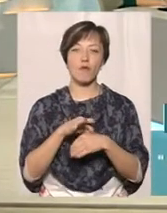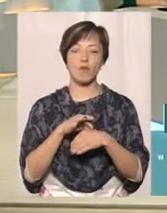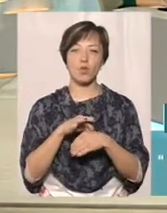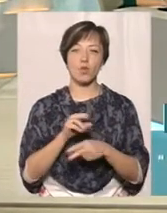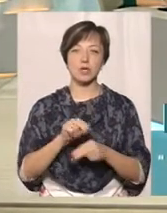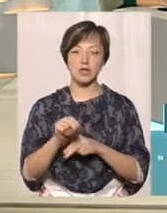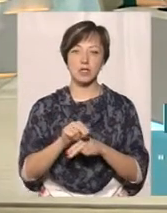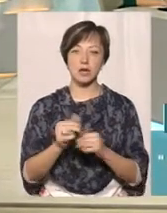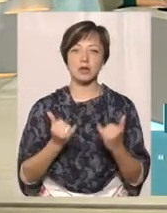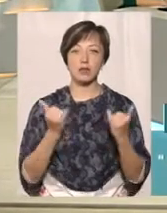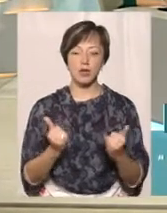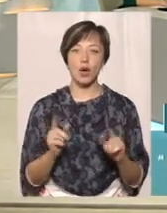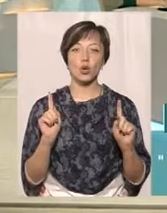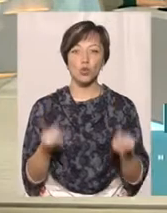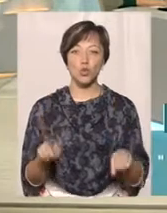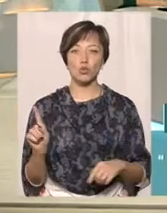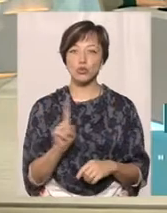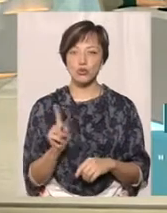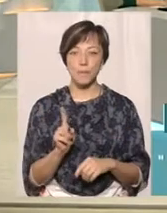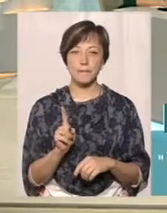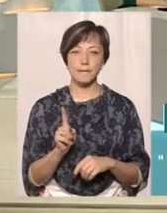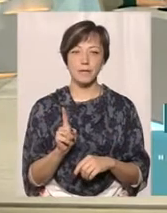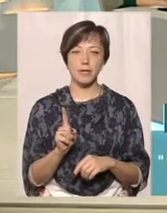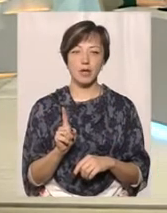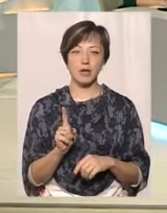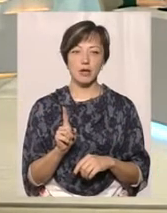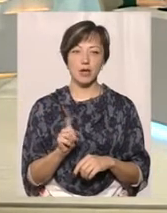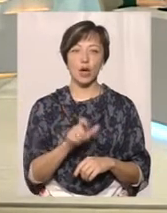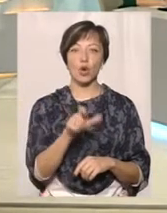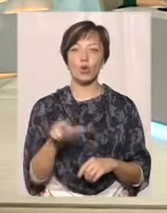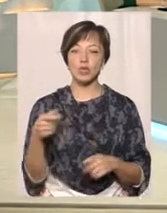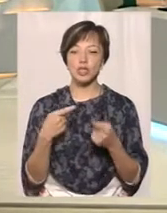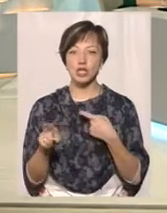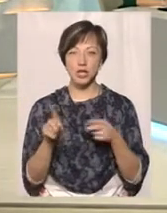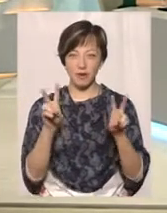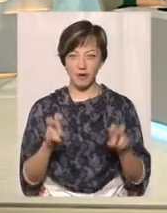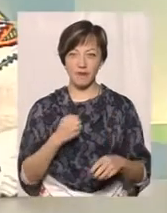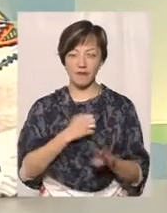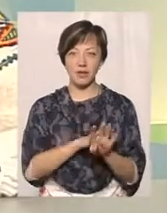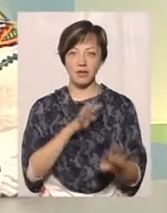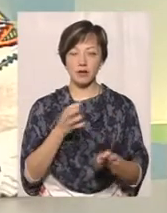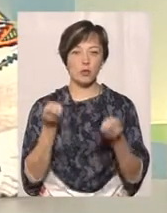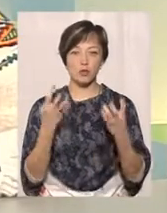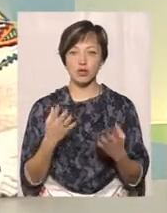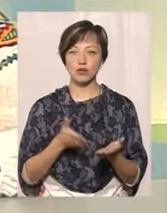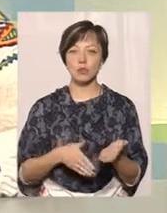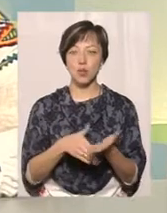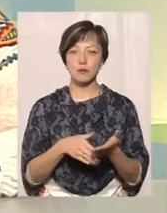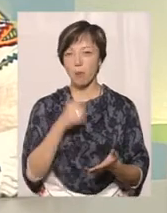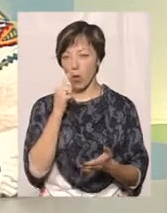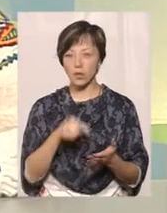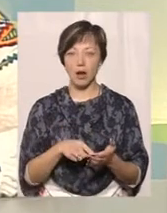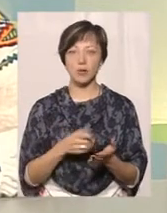для того, щоб люди з інших родів військ, це найпростіший спосіб потрапити служити